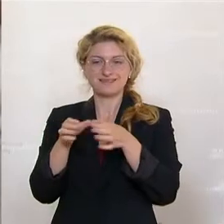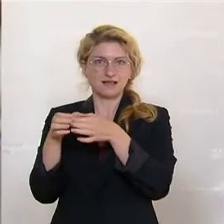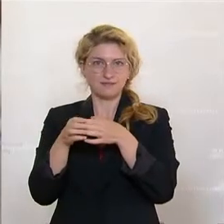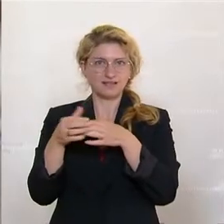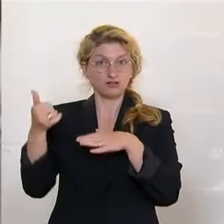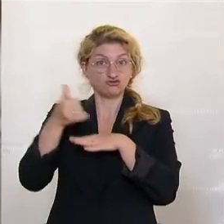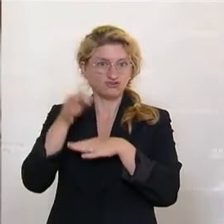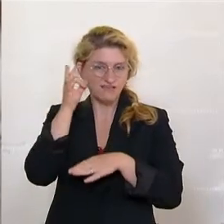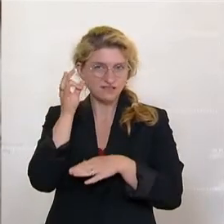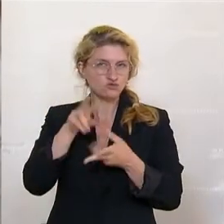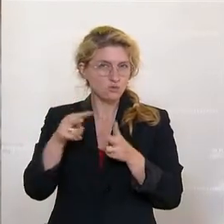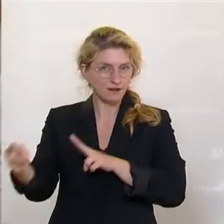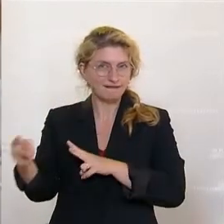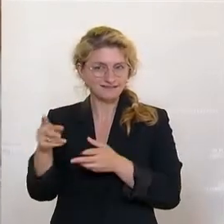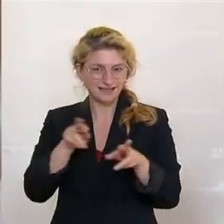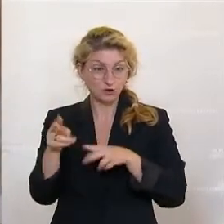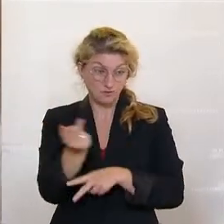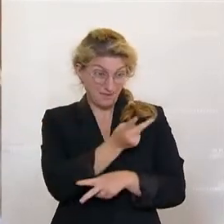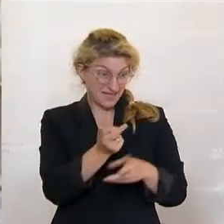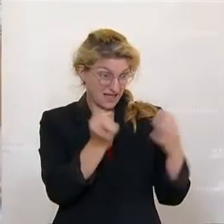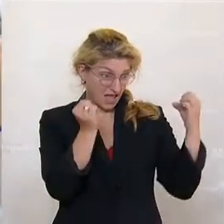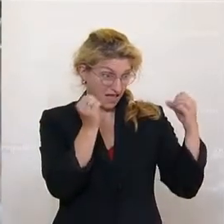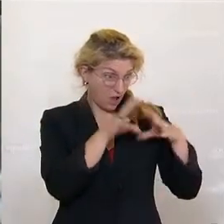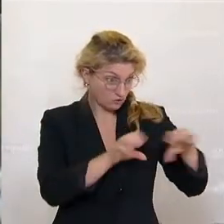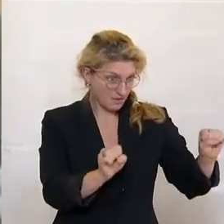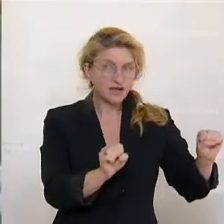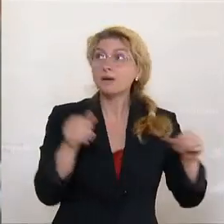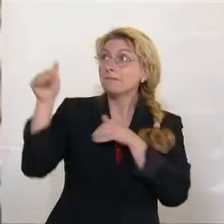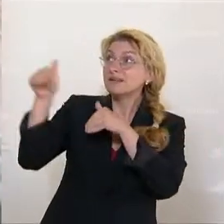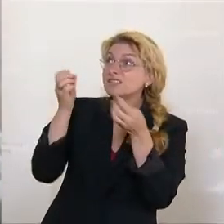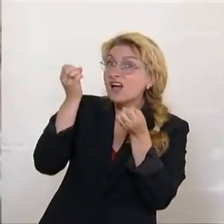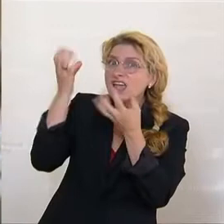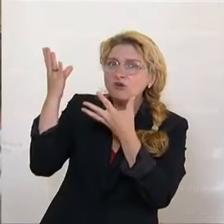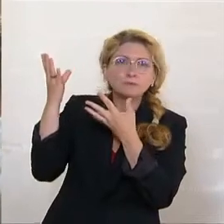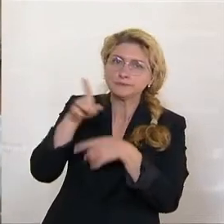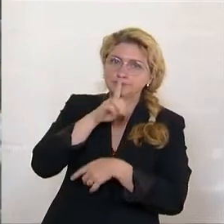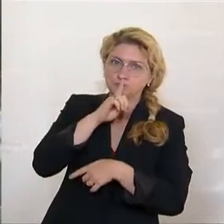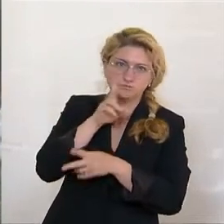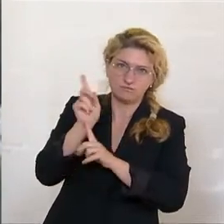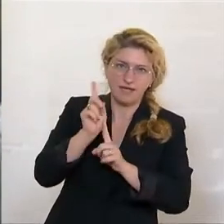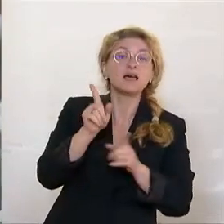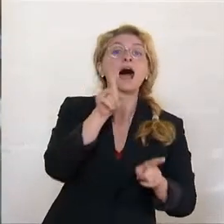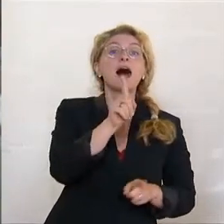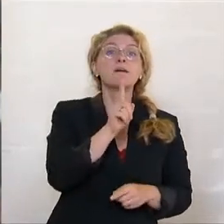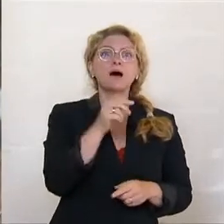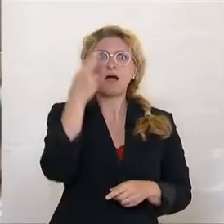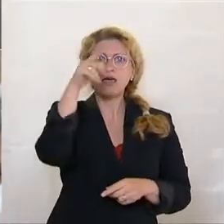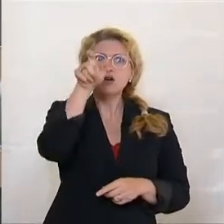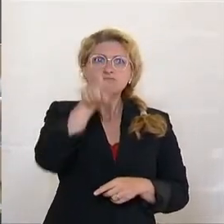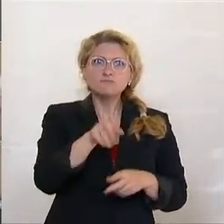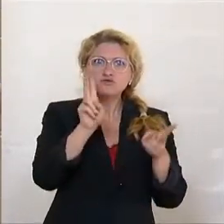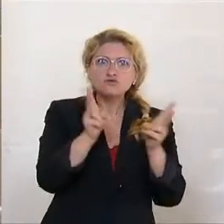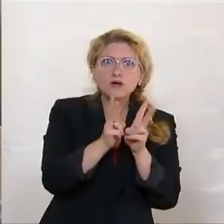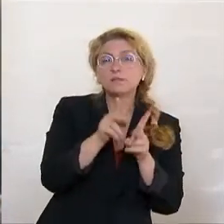wo sie vereinbaren, dass nicht der Minister informiert wird, aber die Privatperson Kurz, die zu dem Zeitpunkt nur